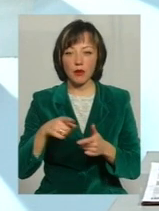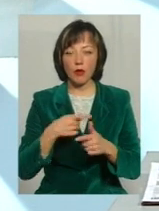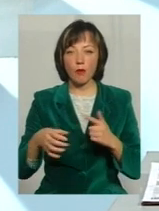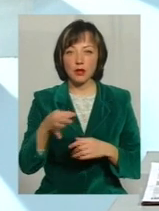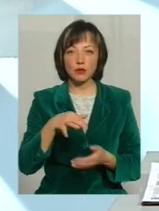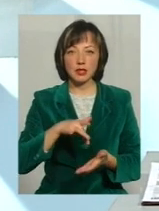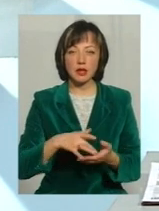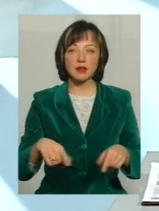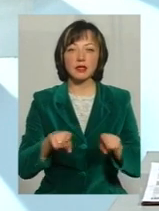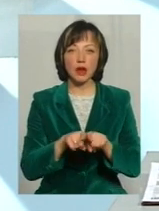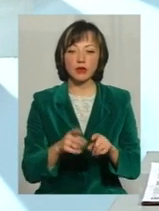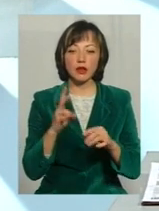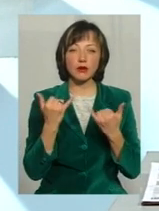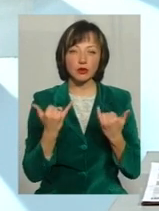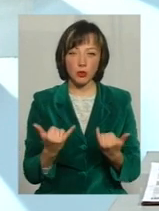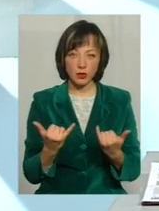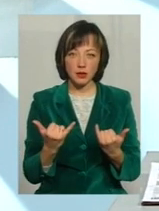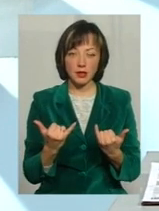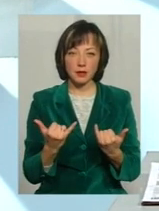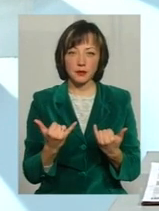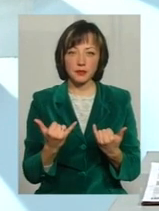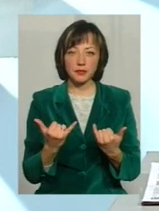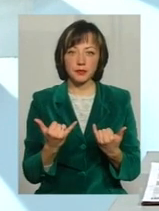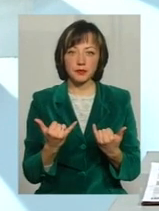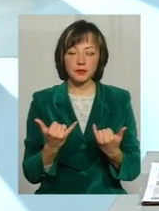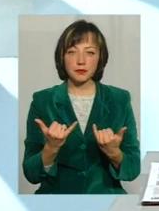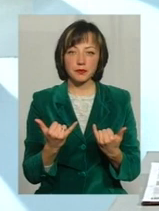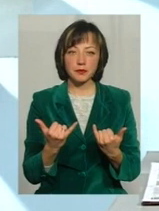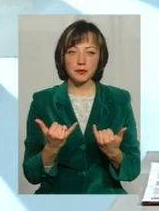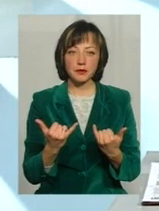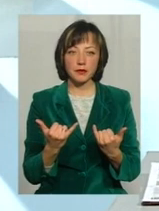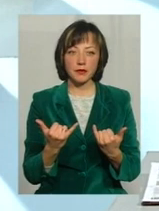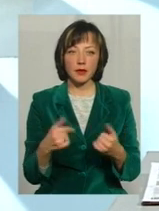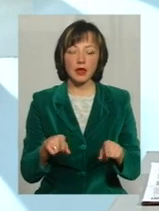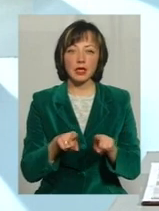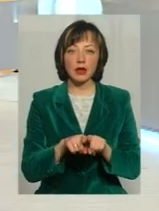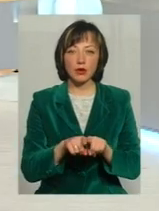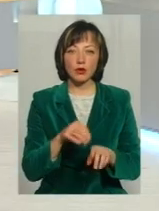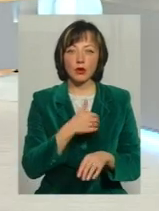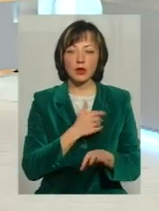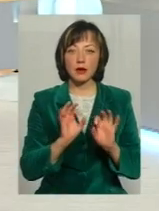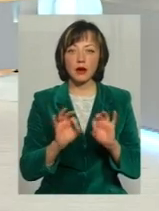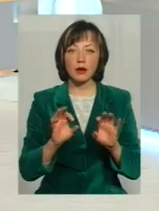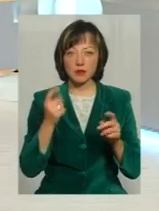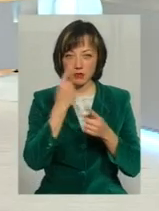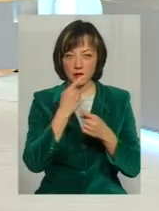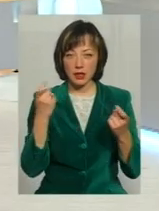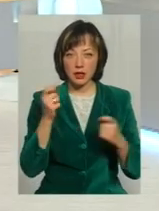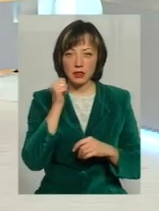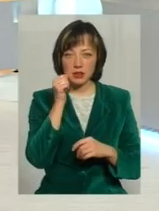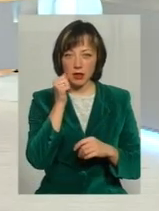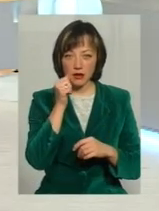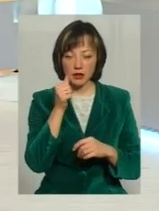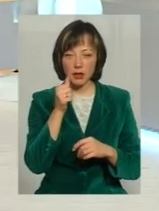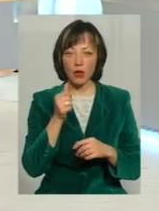Також на сьогодні, я хочу також проанонсувати, завтра